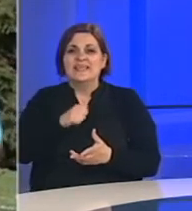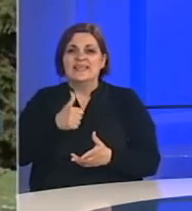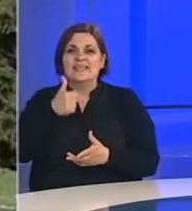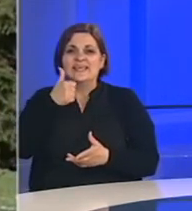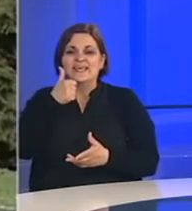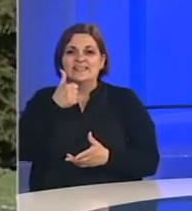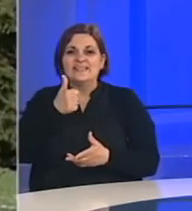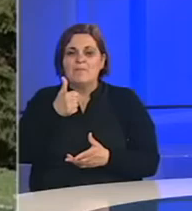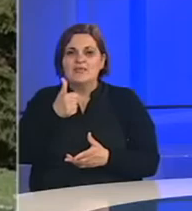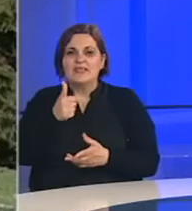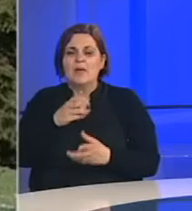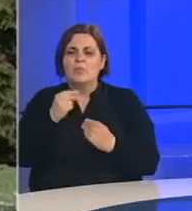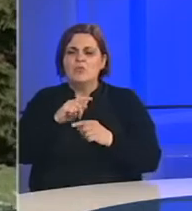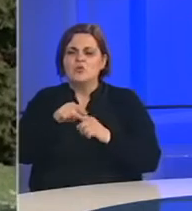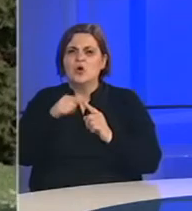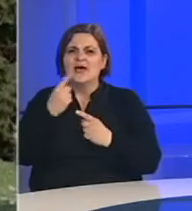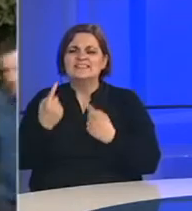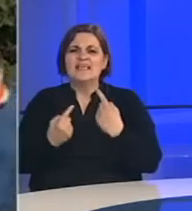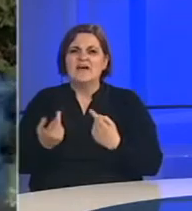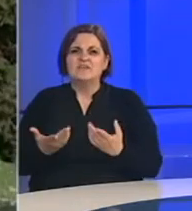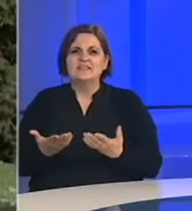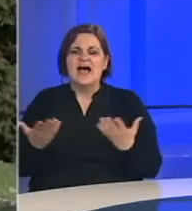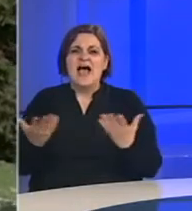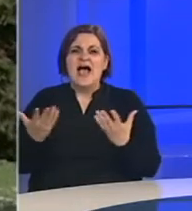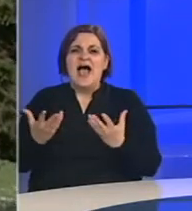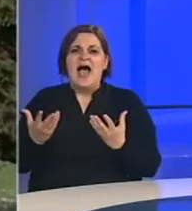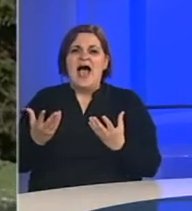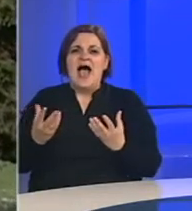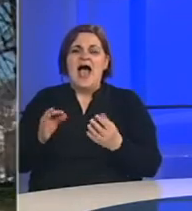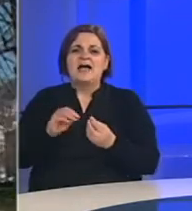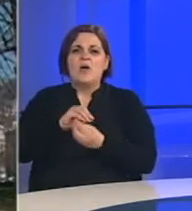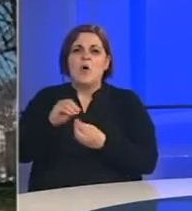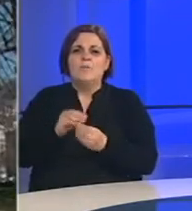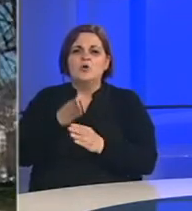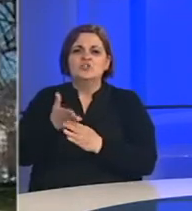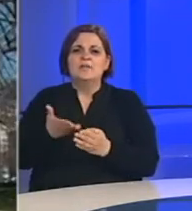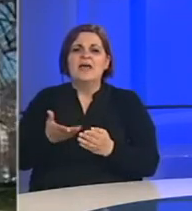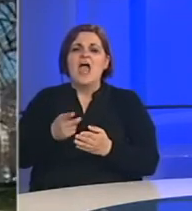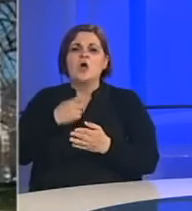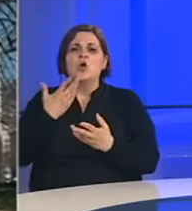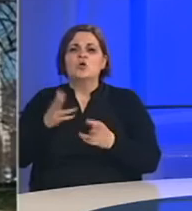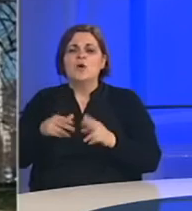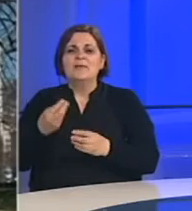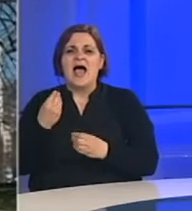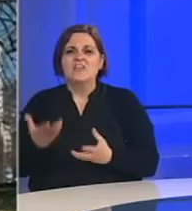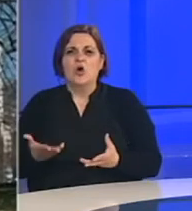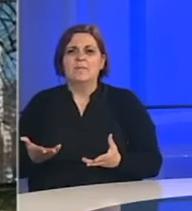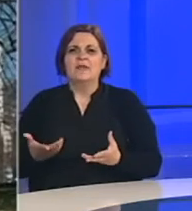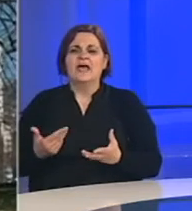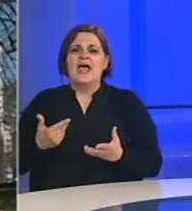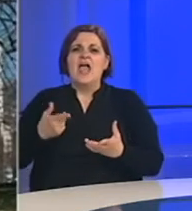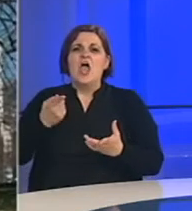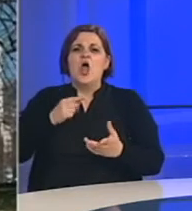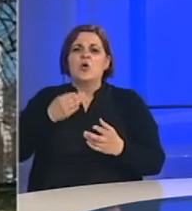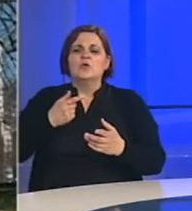jedno rješenje, puno toga u stvari zavisnosti toga kako porodica ušla u ovo koliko je bila konstruktivna, koliko im je bilo stalo da svoje odnose